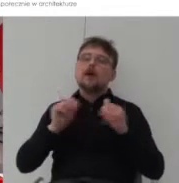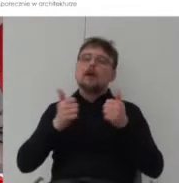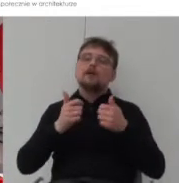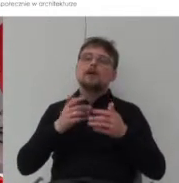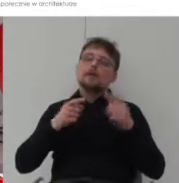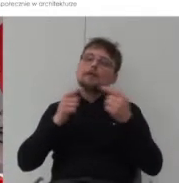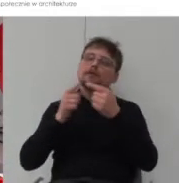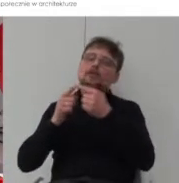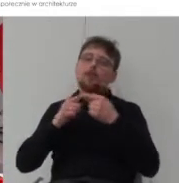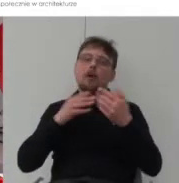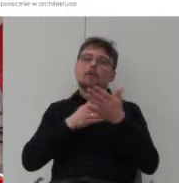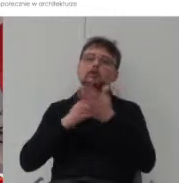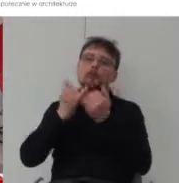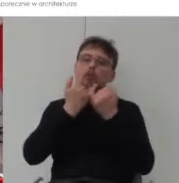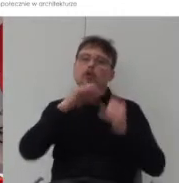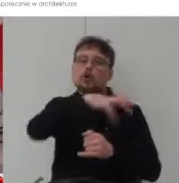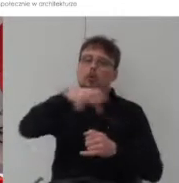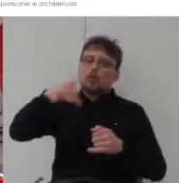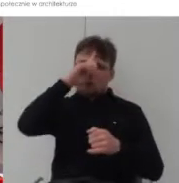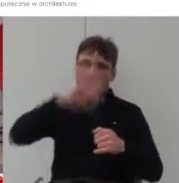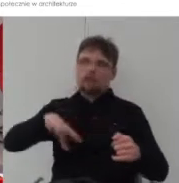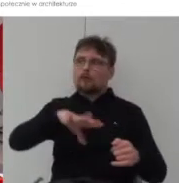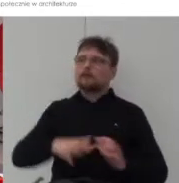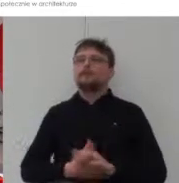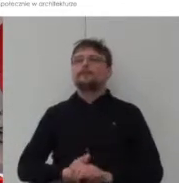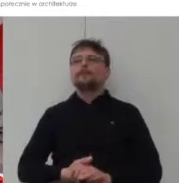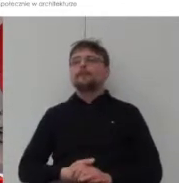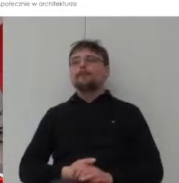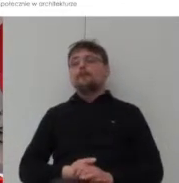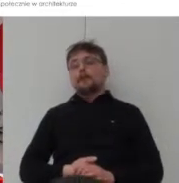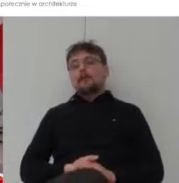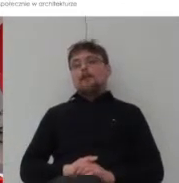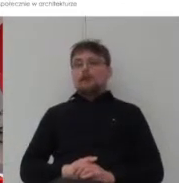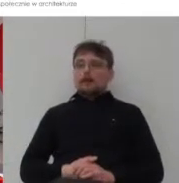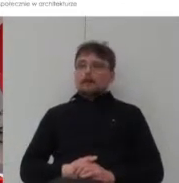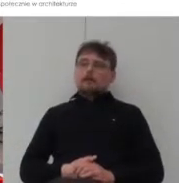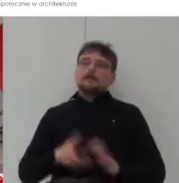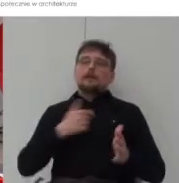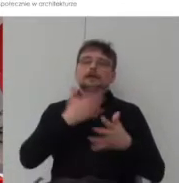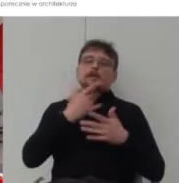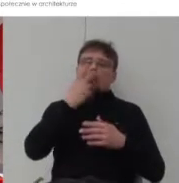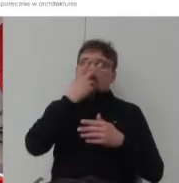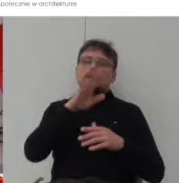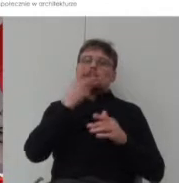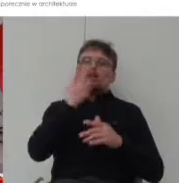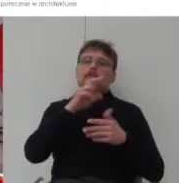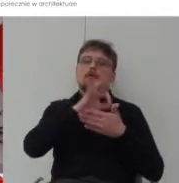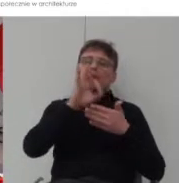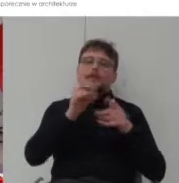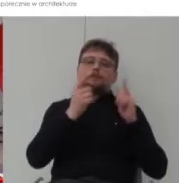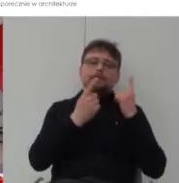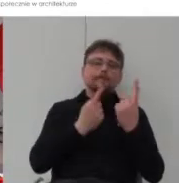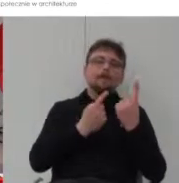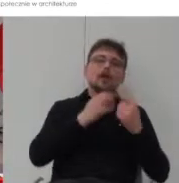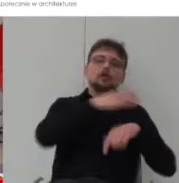różnorodnych grup społecznych. I to podejście chciałbym pokazać na podstawie dwóch projektów dla kontrastu jeden jest projektem